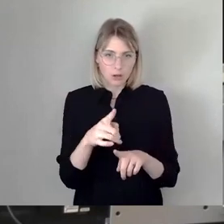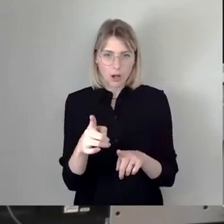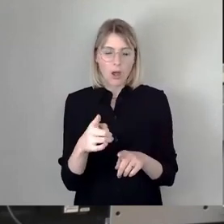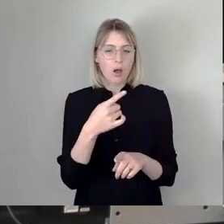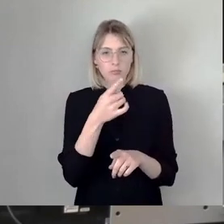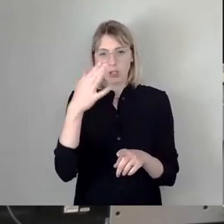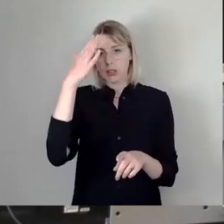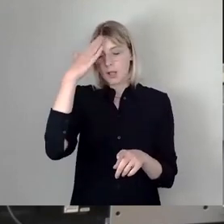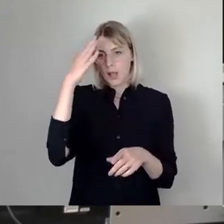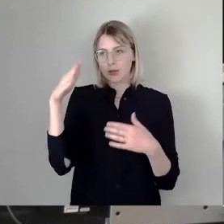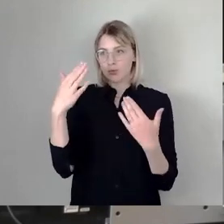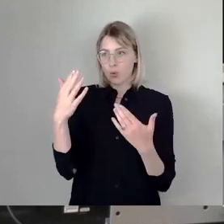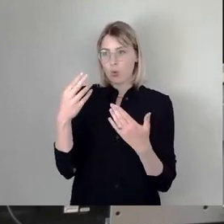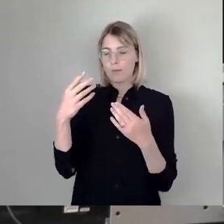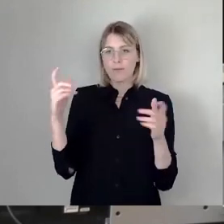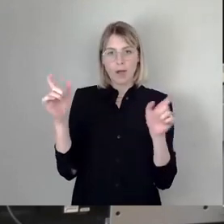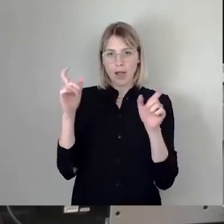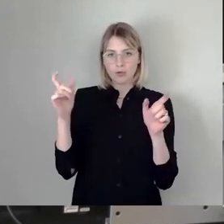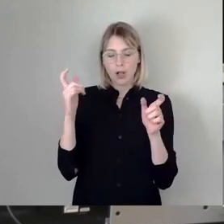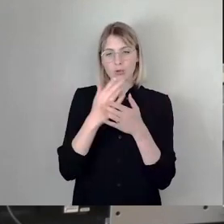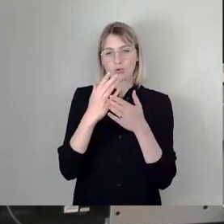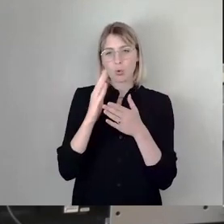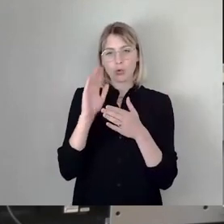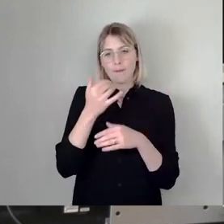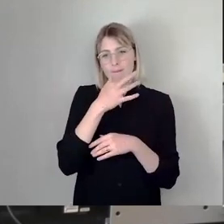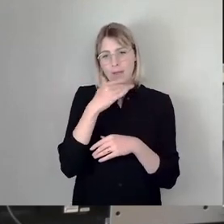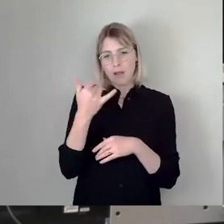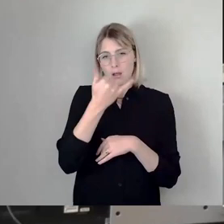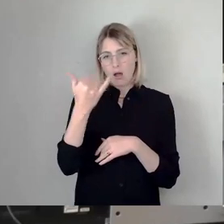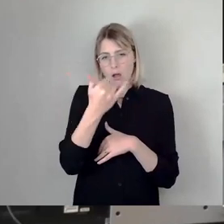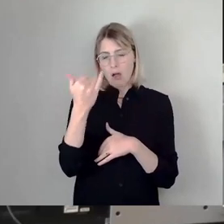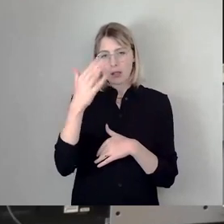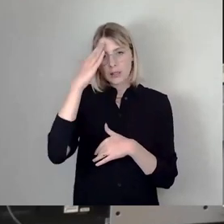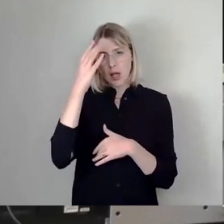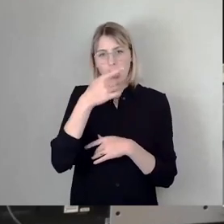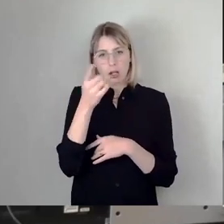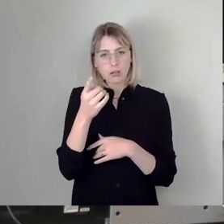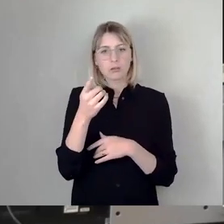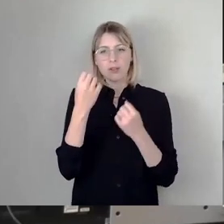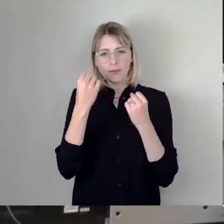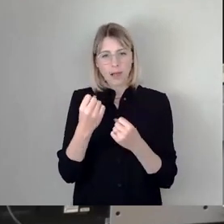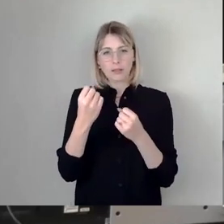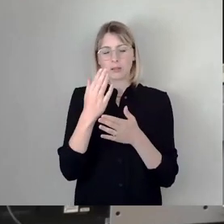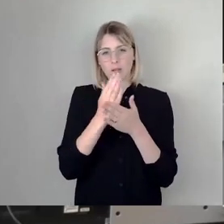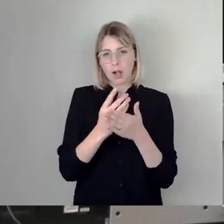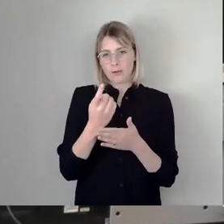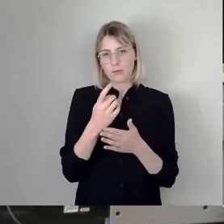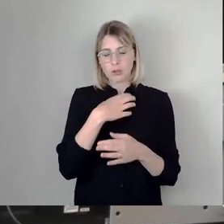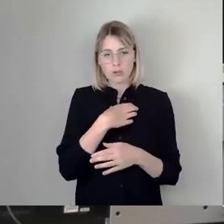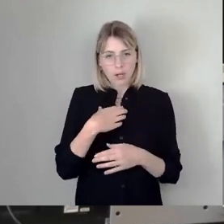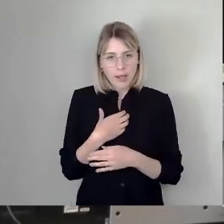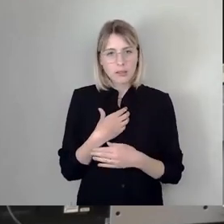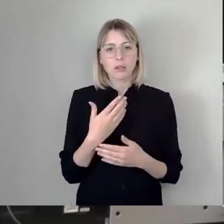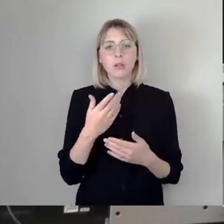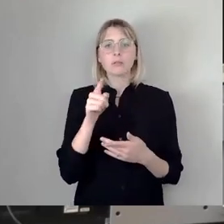Veranstaltung seit vielen, vielen Jahren. Sie sind ein ganz wesentlicher Teil von Dresden. Es ist dort immer